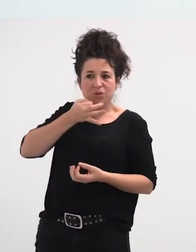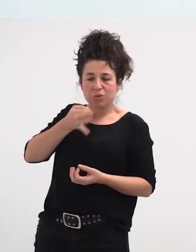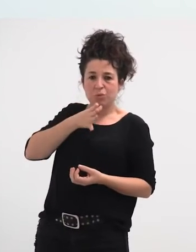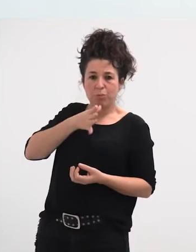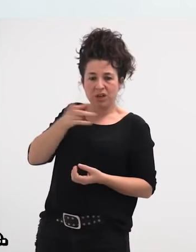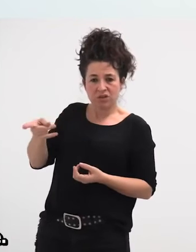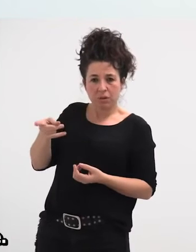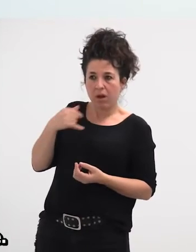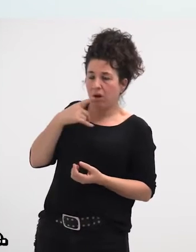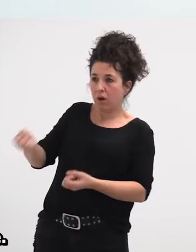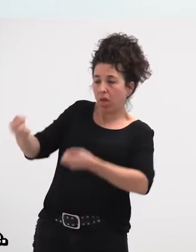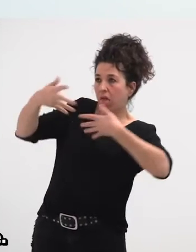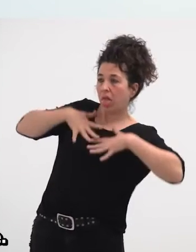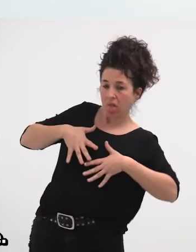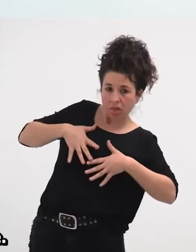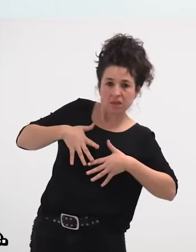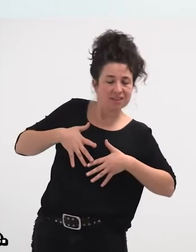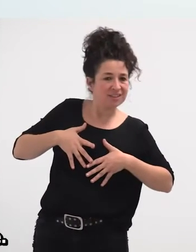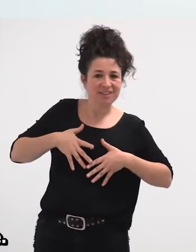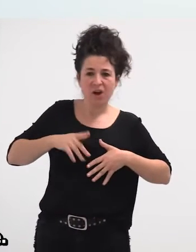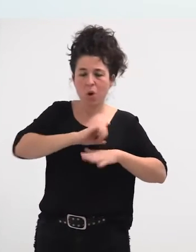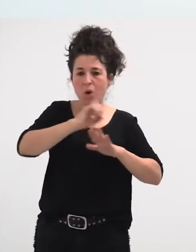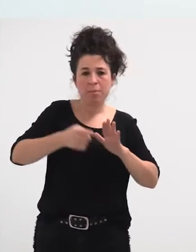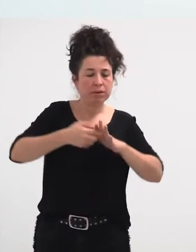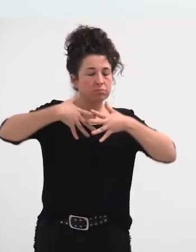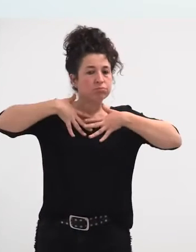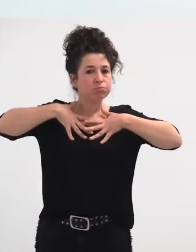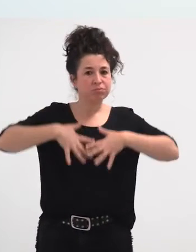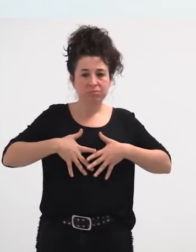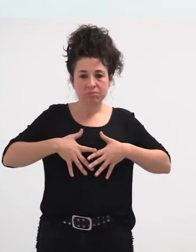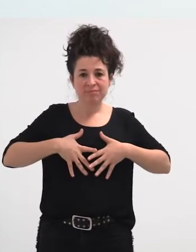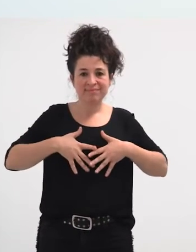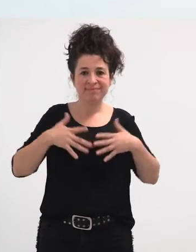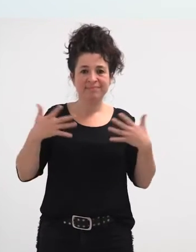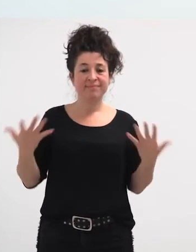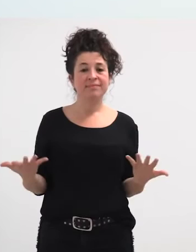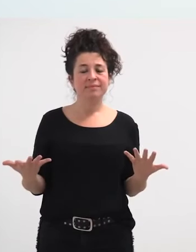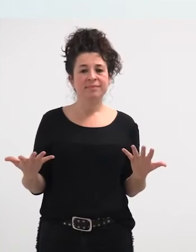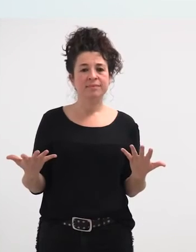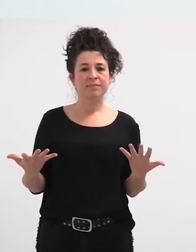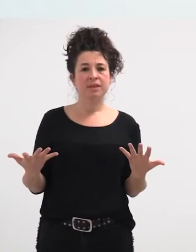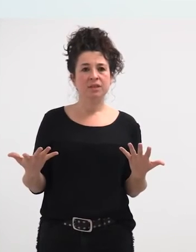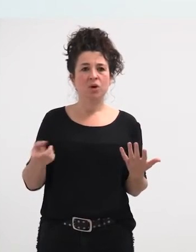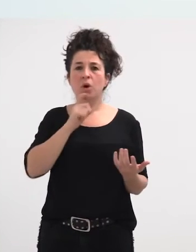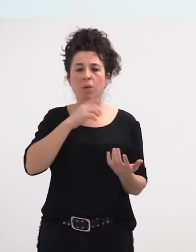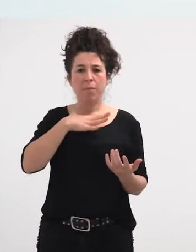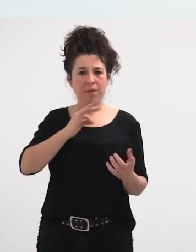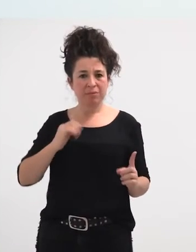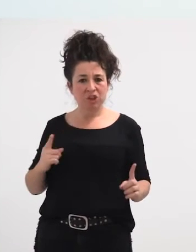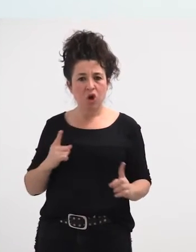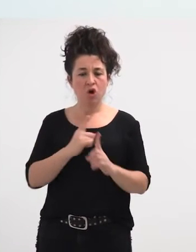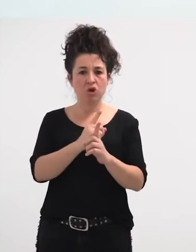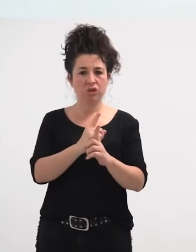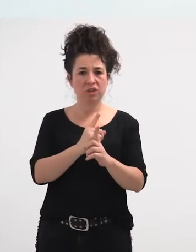guztiak, hori da, erabat, barneratuta dauzkate, eta, eta nola egin, horren aurkada, deseraikitze